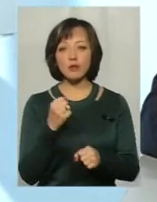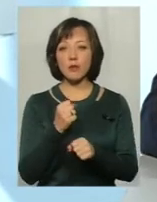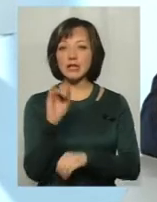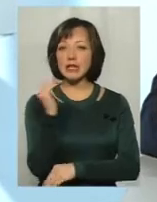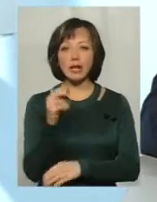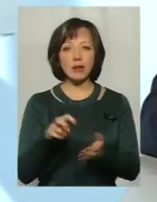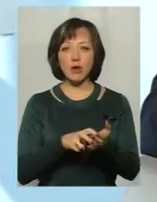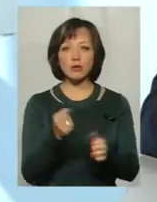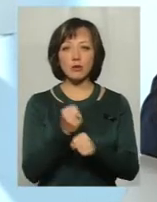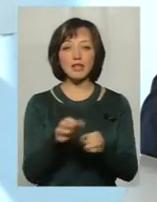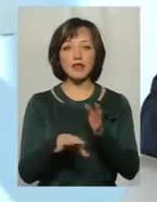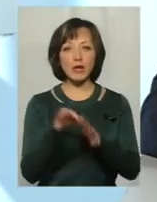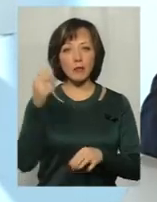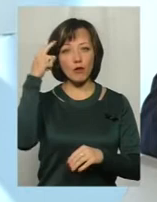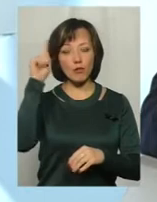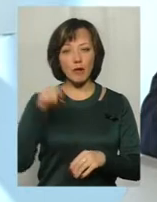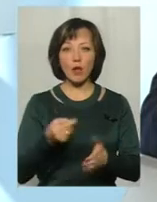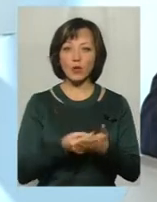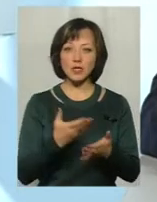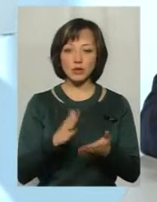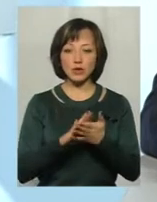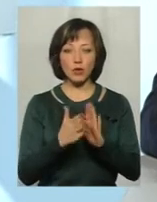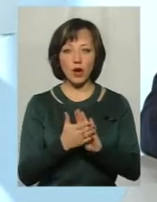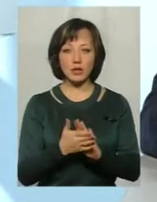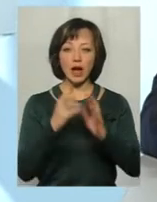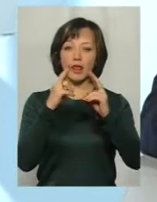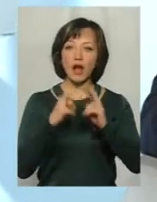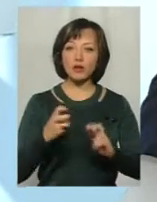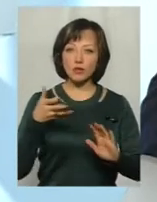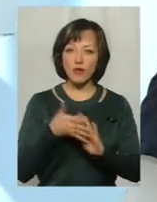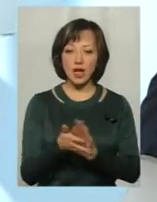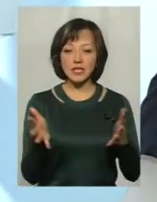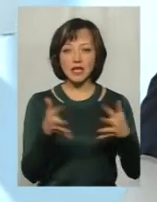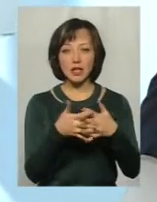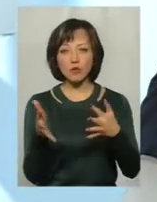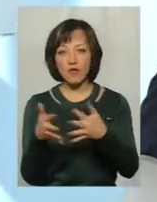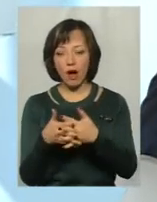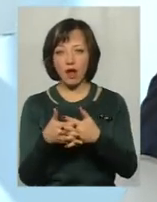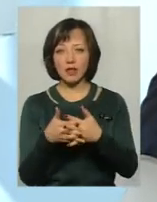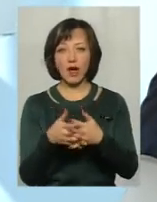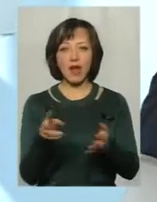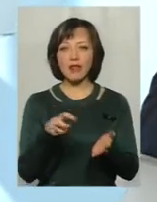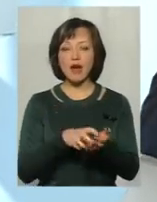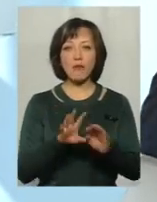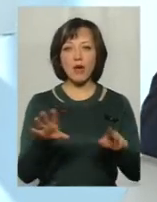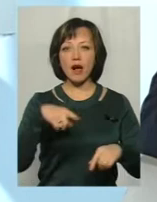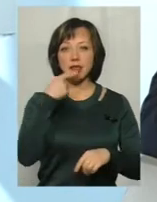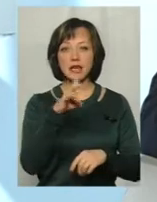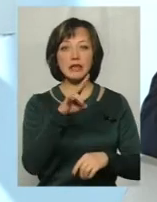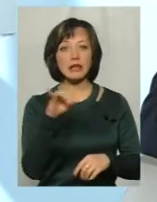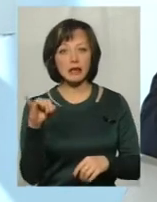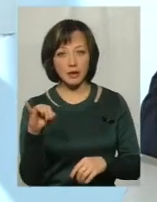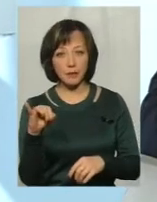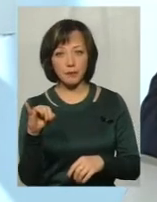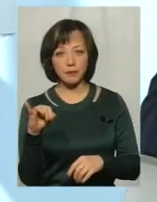вибір, вміла оцінювати ситуацію, аналізувати, синтезувати. Не боялась казати ні,